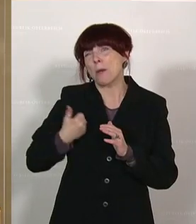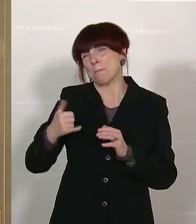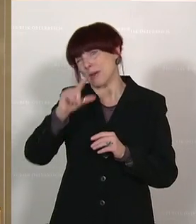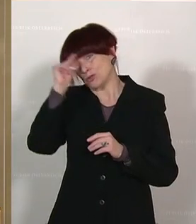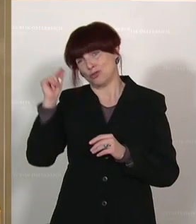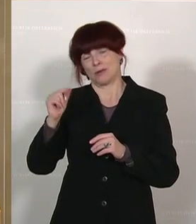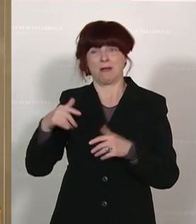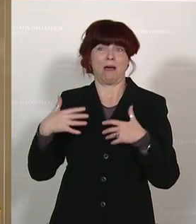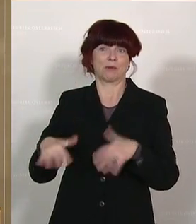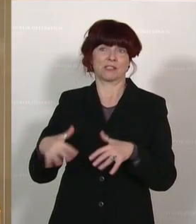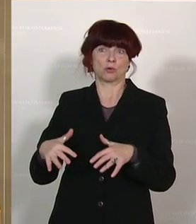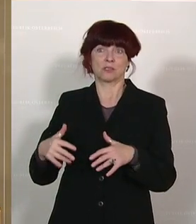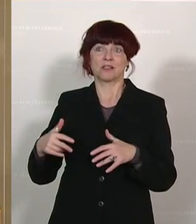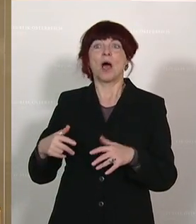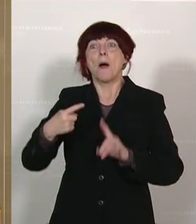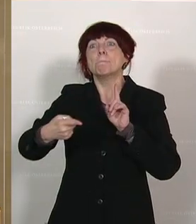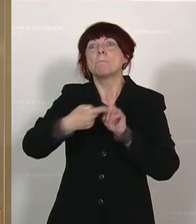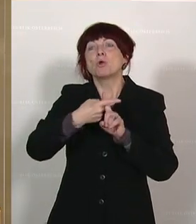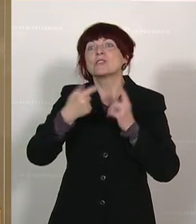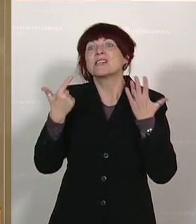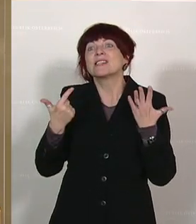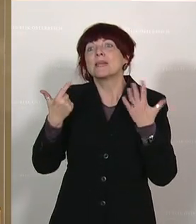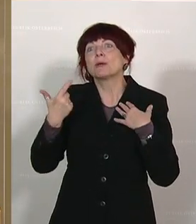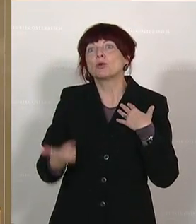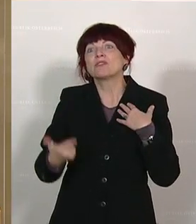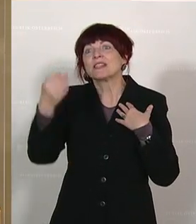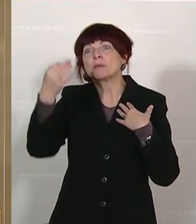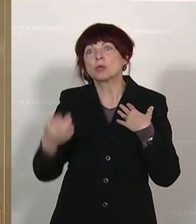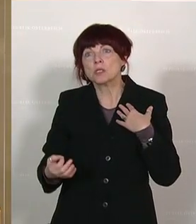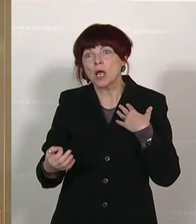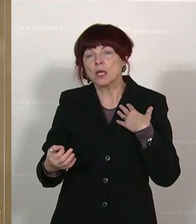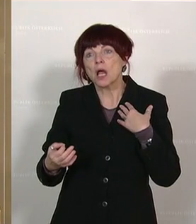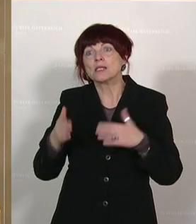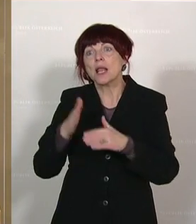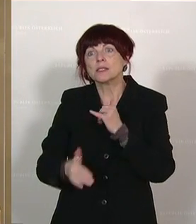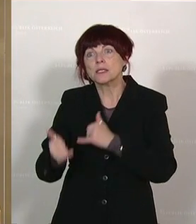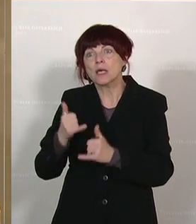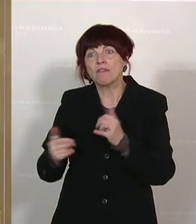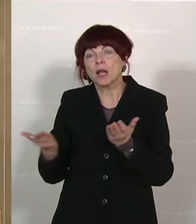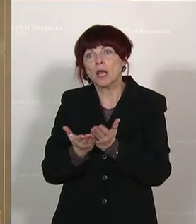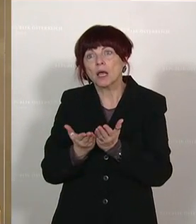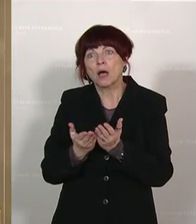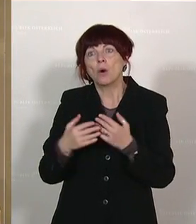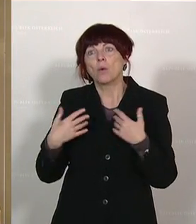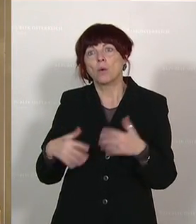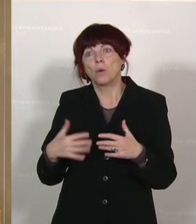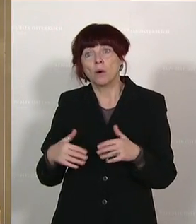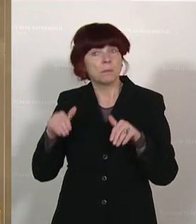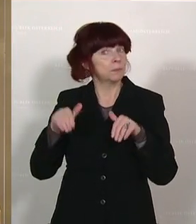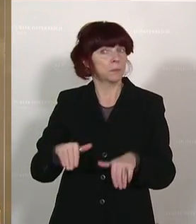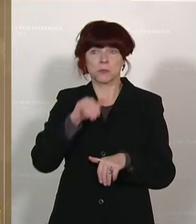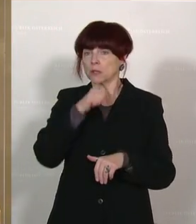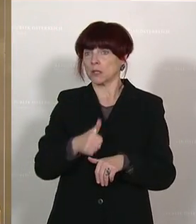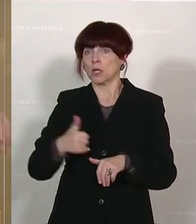Um 27 Prozent mehr als im vergangenen Jahr. Und das müsste es überhaupt nicht geben. Wenn ein junger Mensch arbeitslos wird,